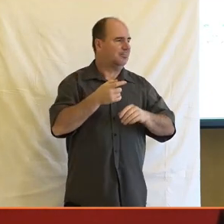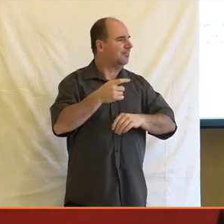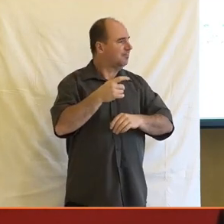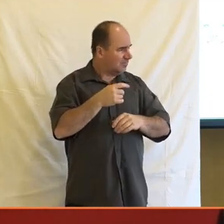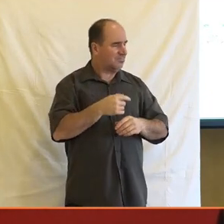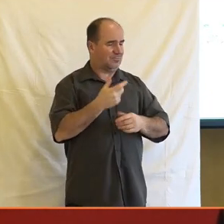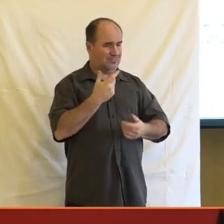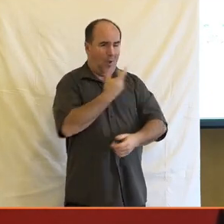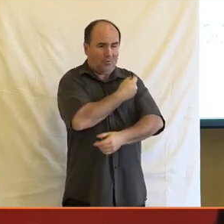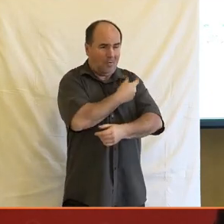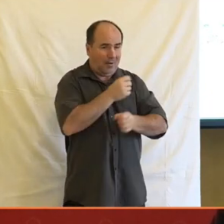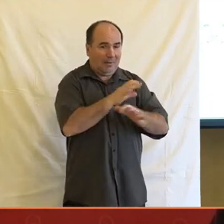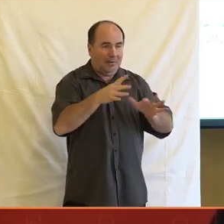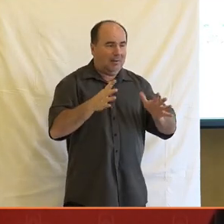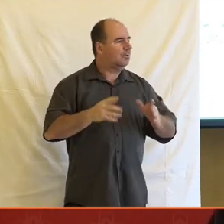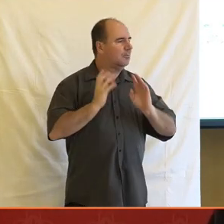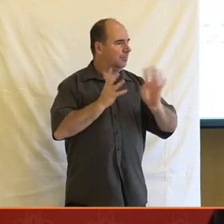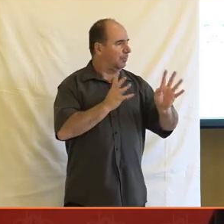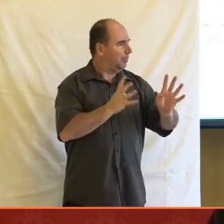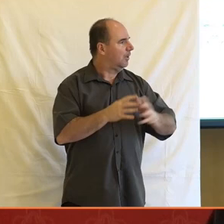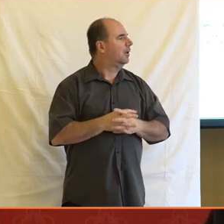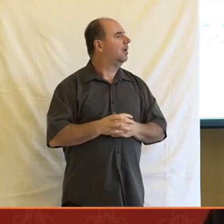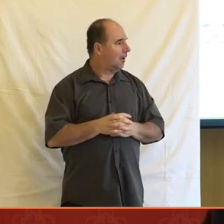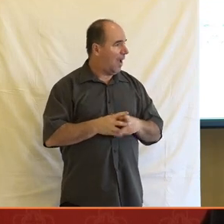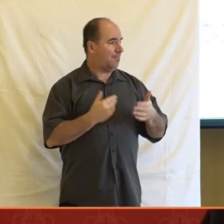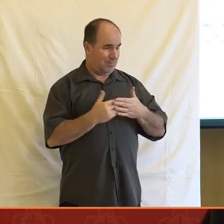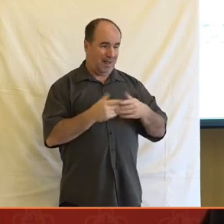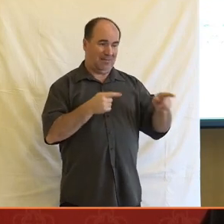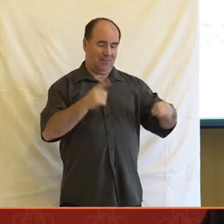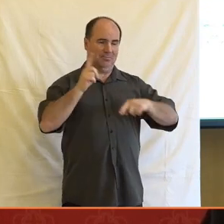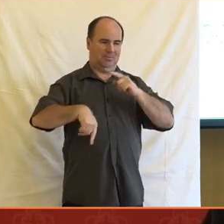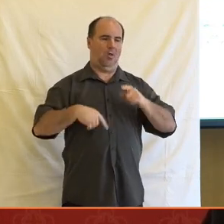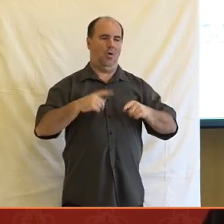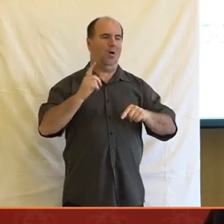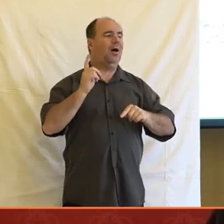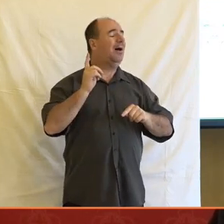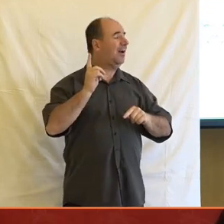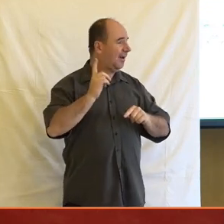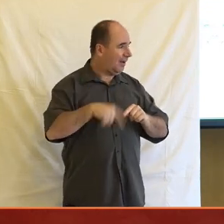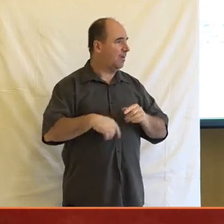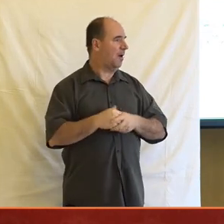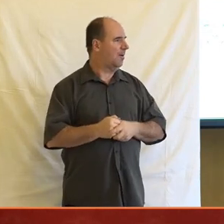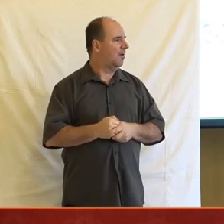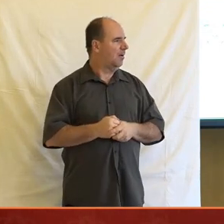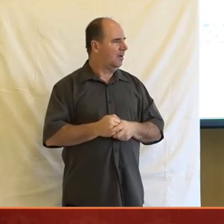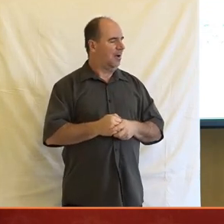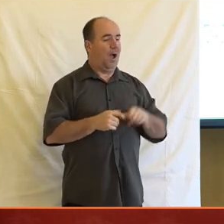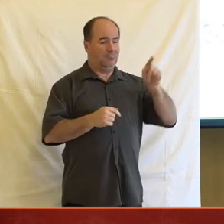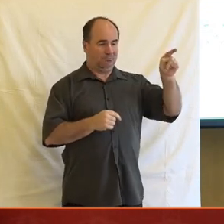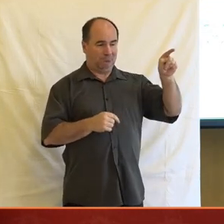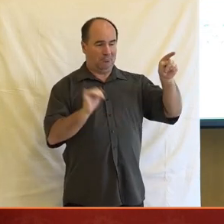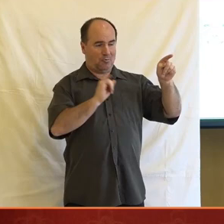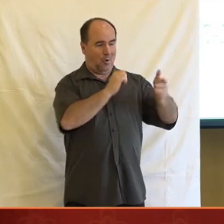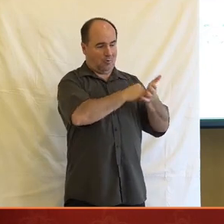politiků, ale rozhodně to byl zlej úmysl ze strany těch zprávcovatelů, kteří tu chybu udělali technologickou, tak byli velmi dlouho i schopni popírat, protože jak v